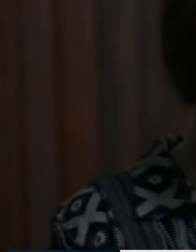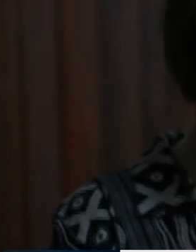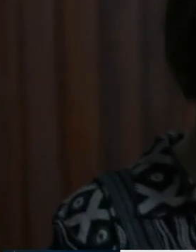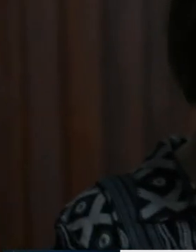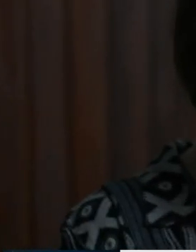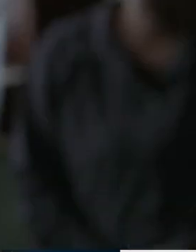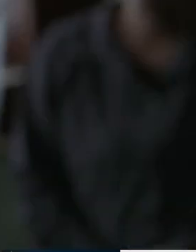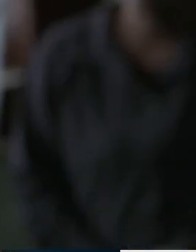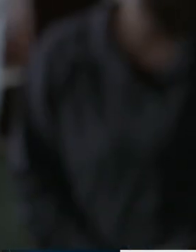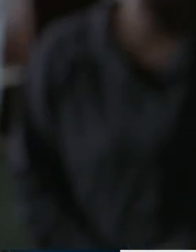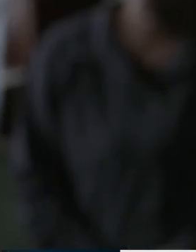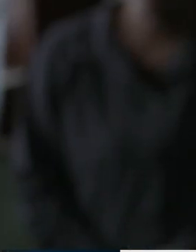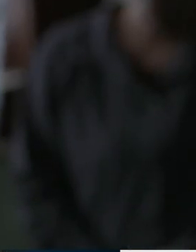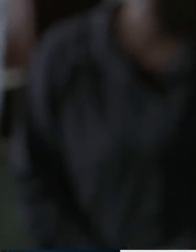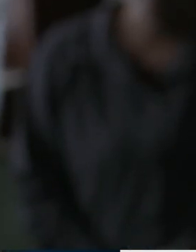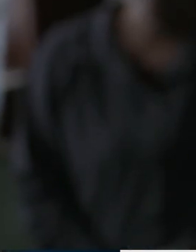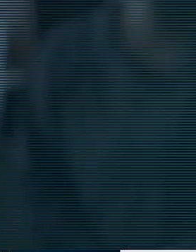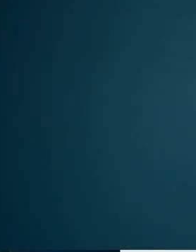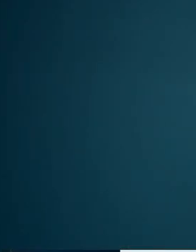filmi bëjt për shikus